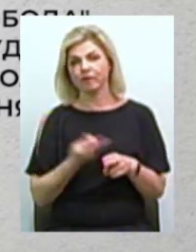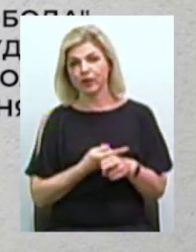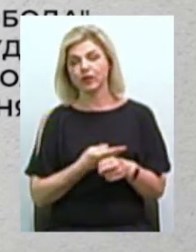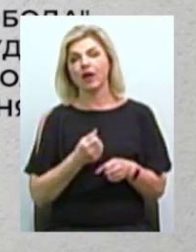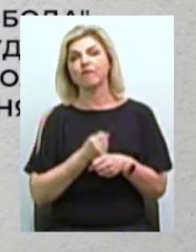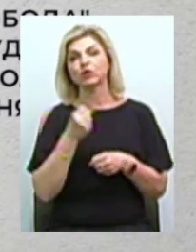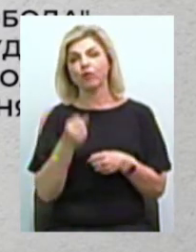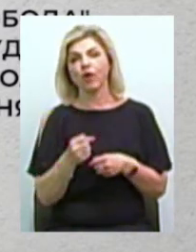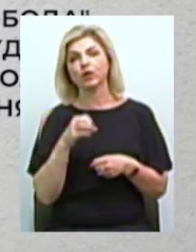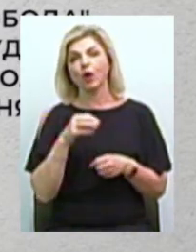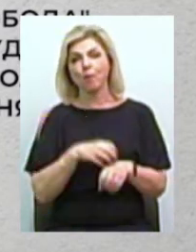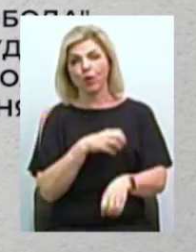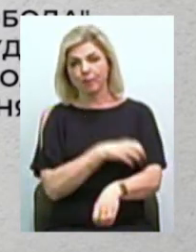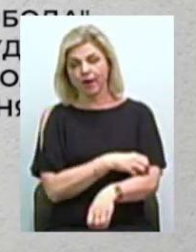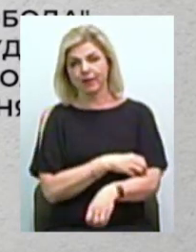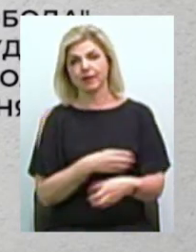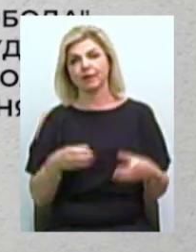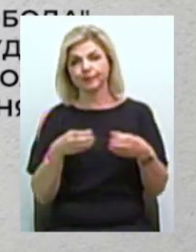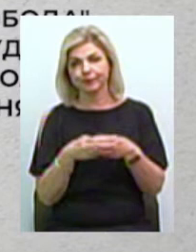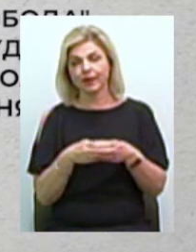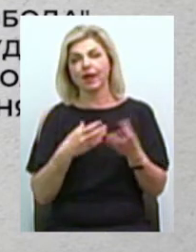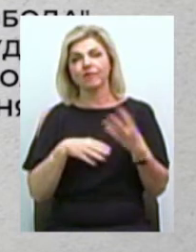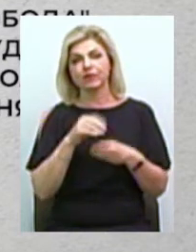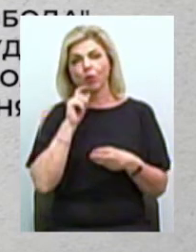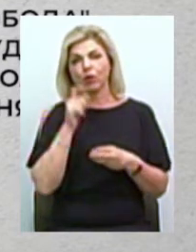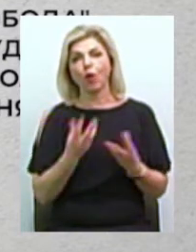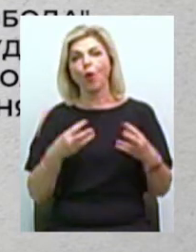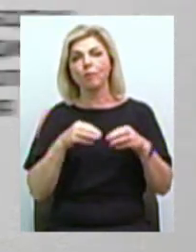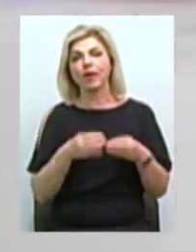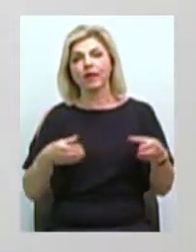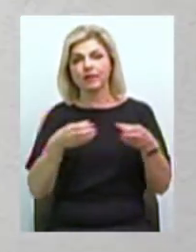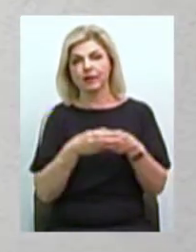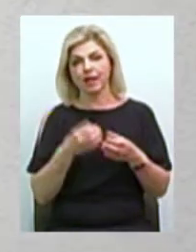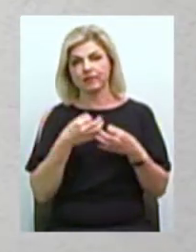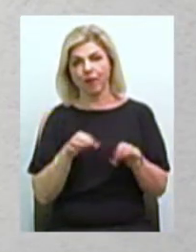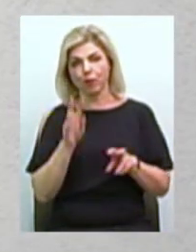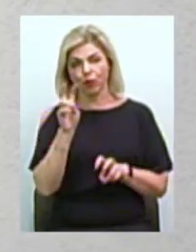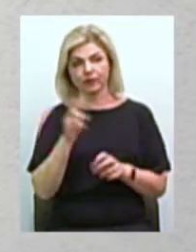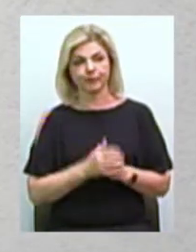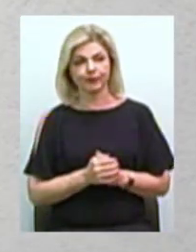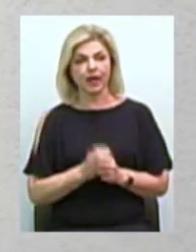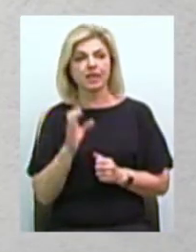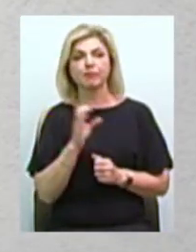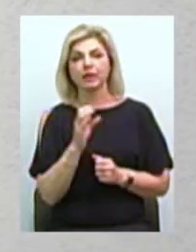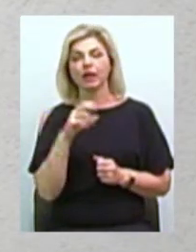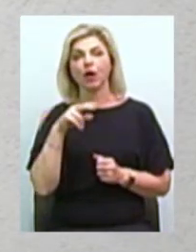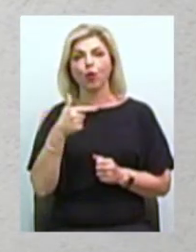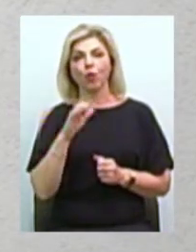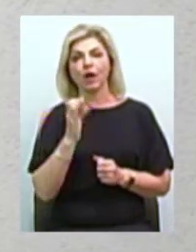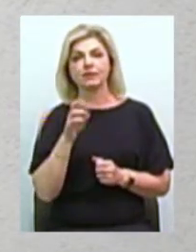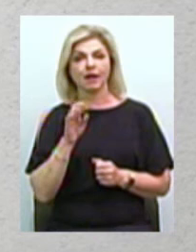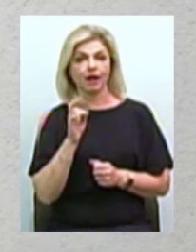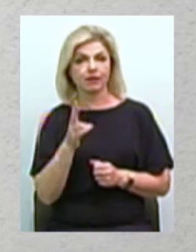суб'єкт висування, політична партія, всеукраїнське об'єднання «Свобода» Спартак Гукасян Народився 17